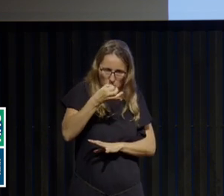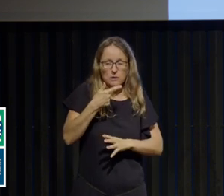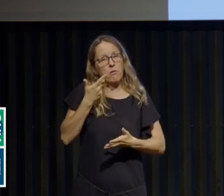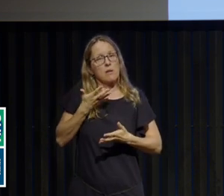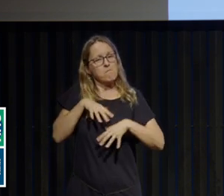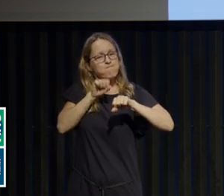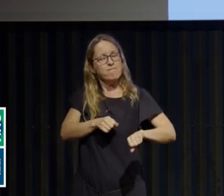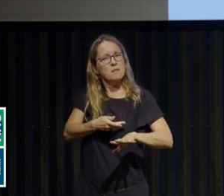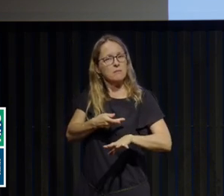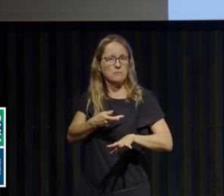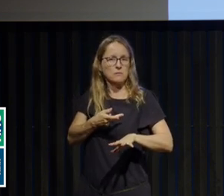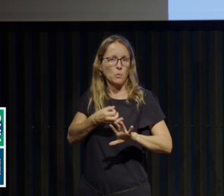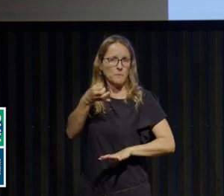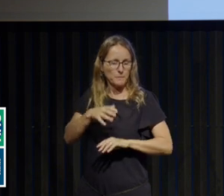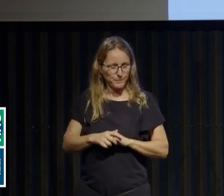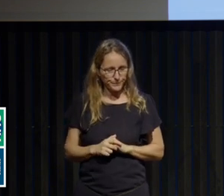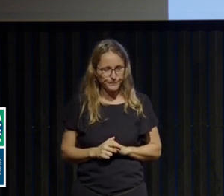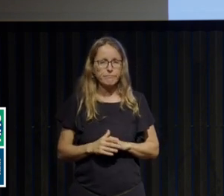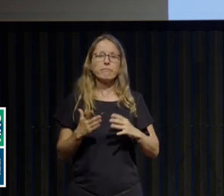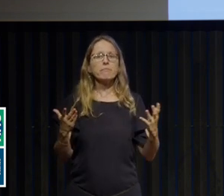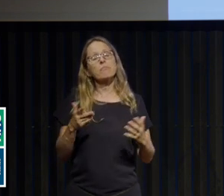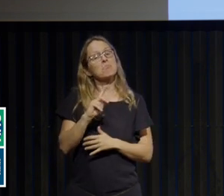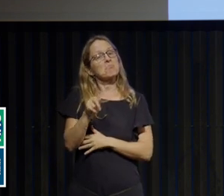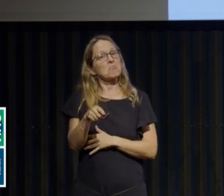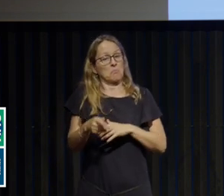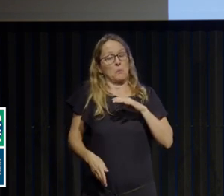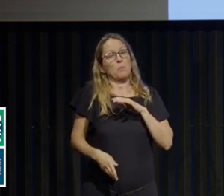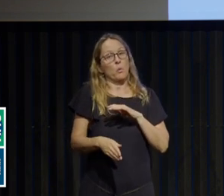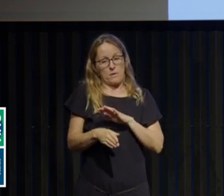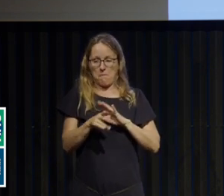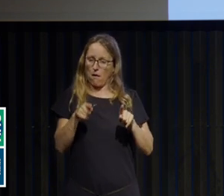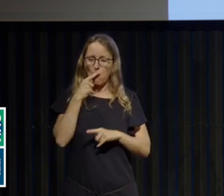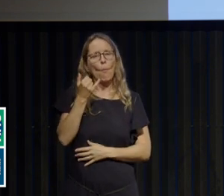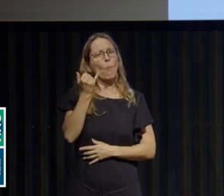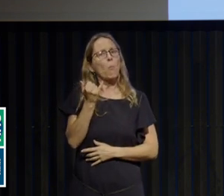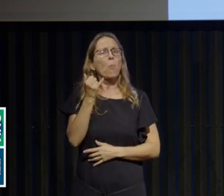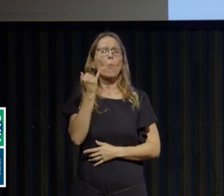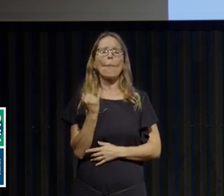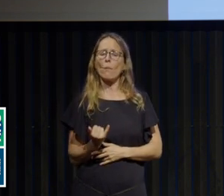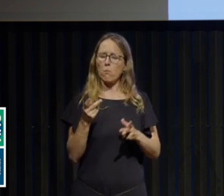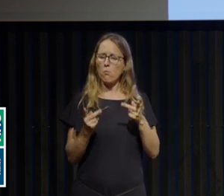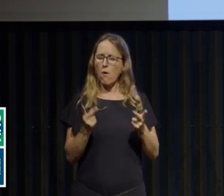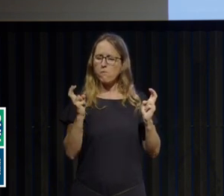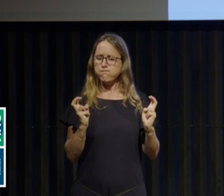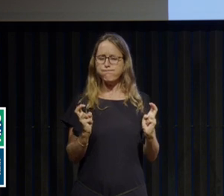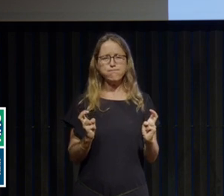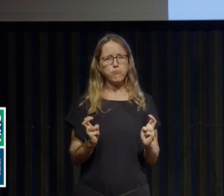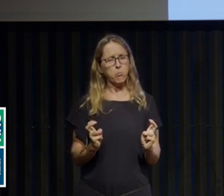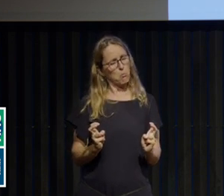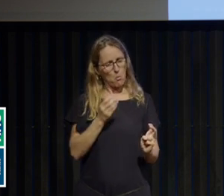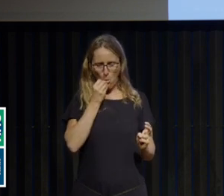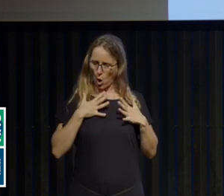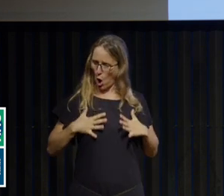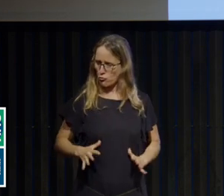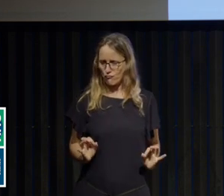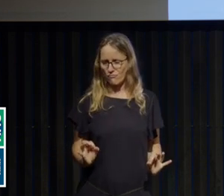Alors, l'amaigrissement, il est quand même relativement bien supporté assez longtemps. Le corps a des capacités adaptatives tout